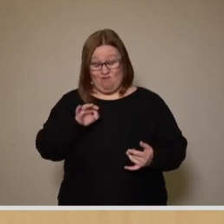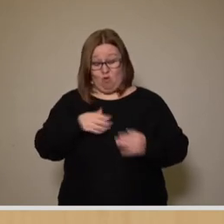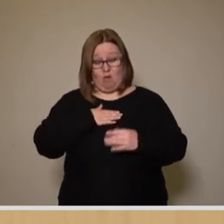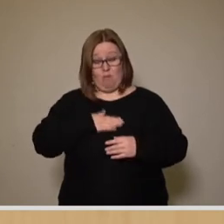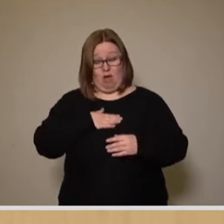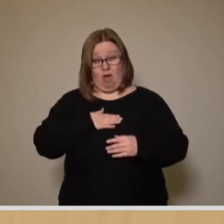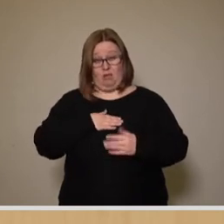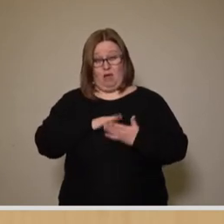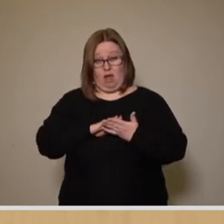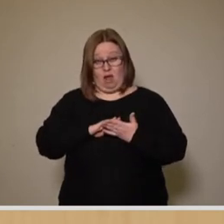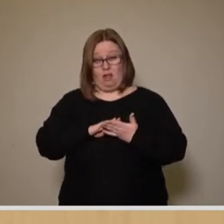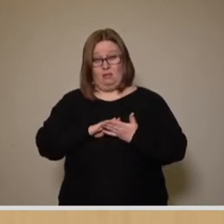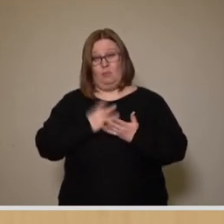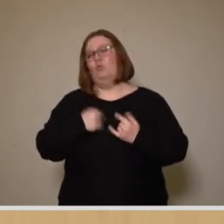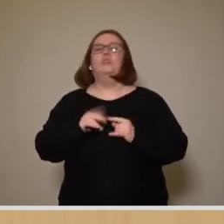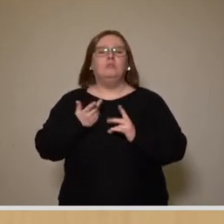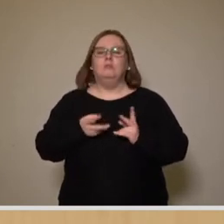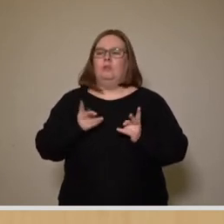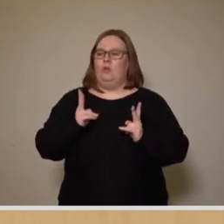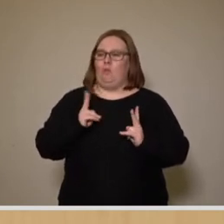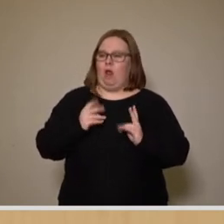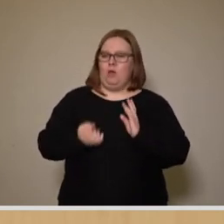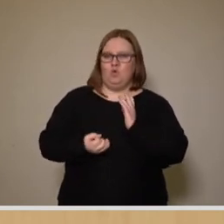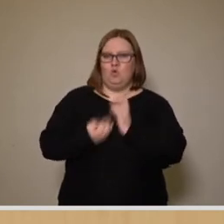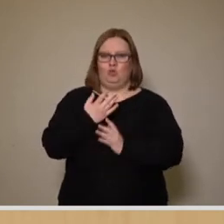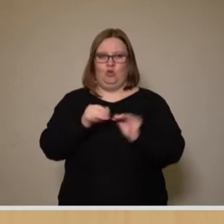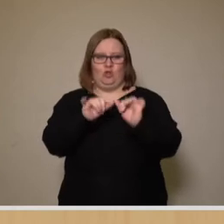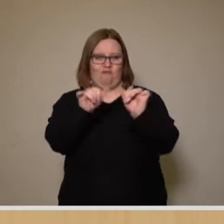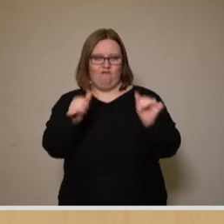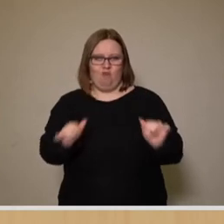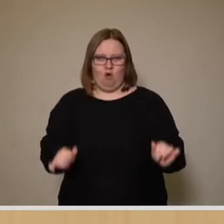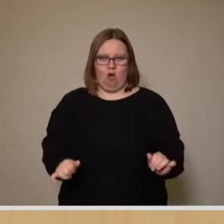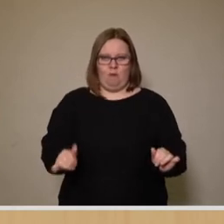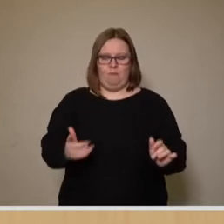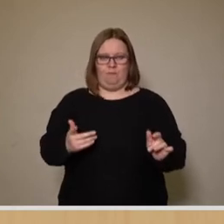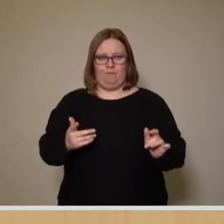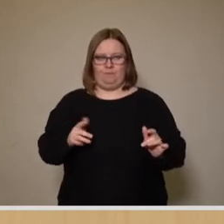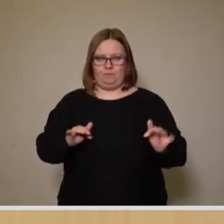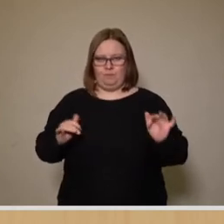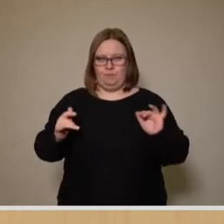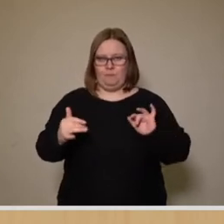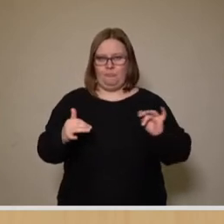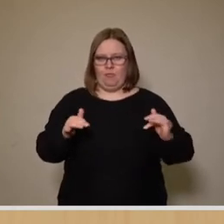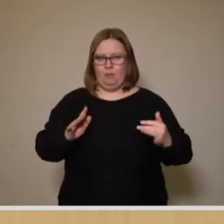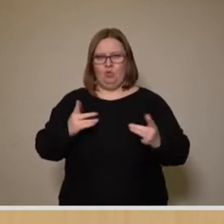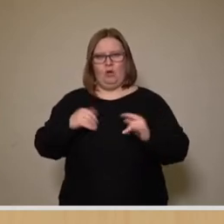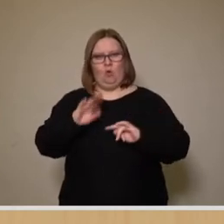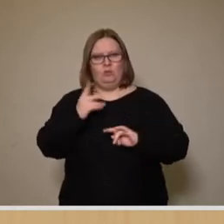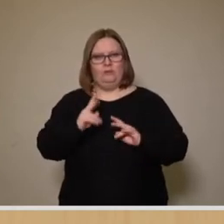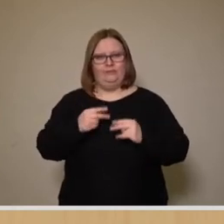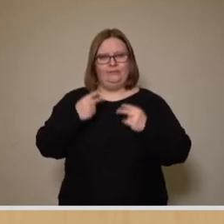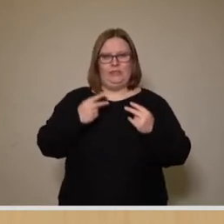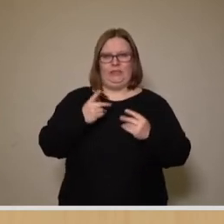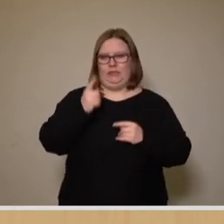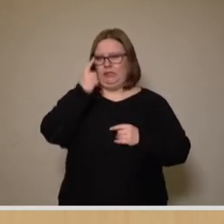Bades in seiner ursprünglichen Form, in seiner ursprünglichen Kubatur, mit einer sehr sinnvollen und